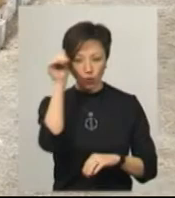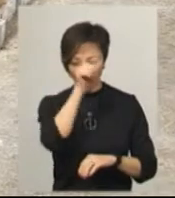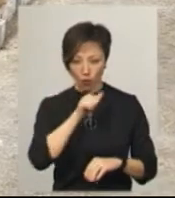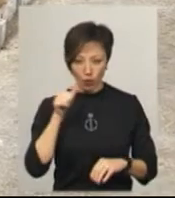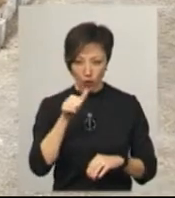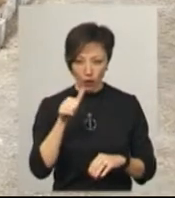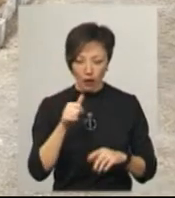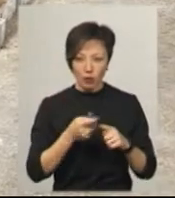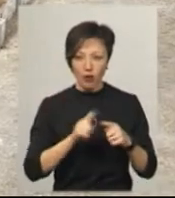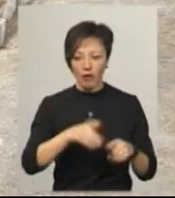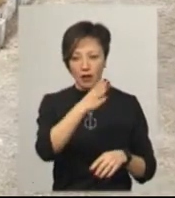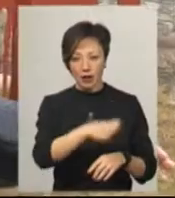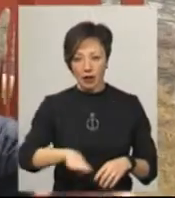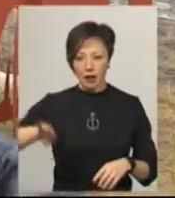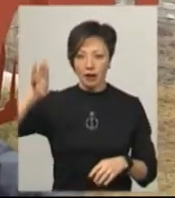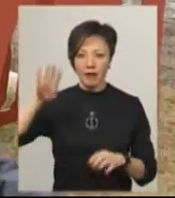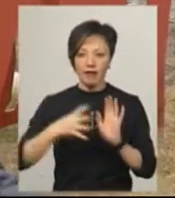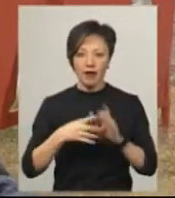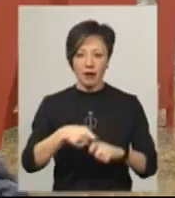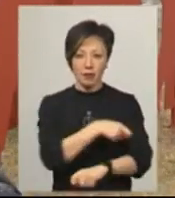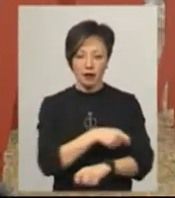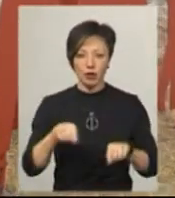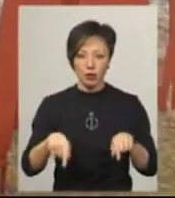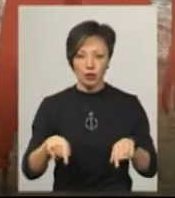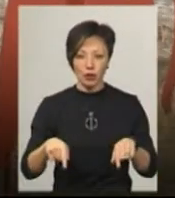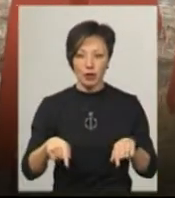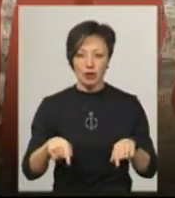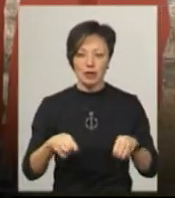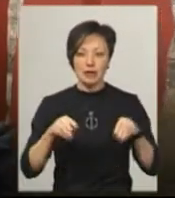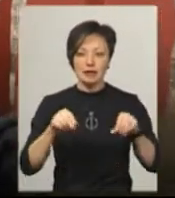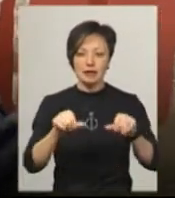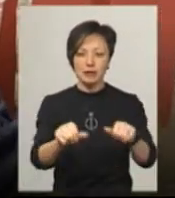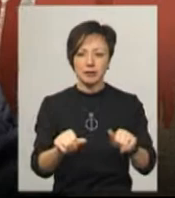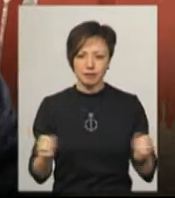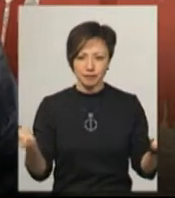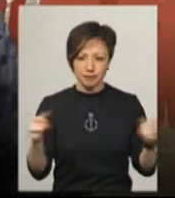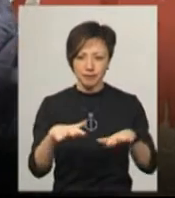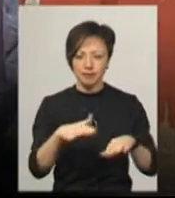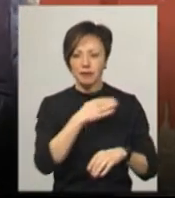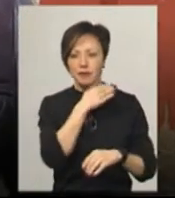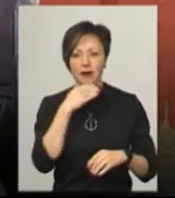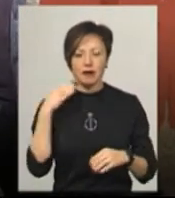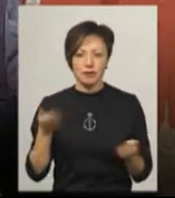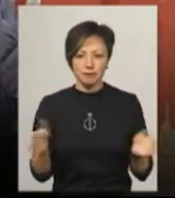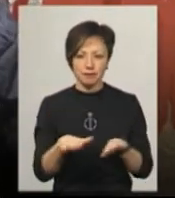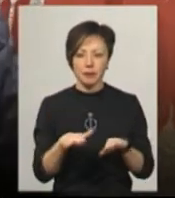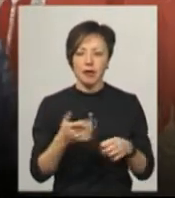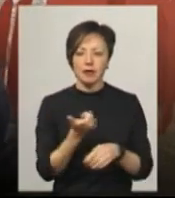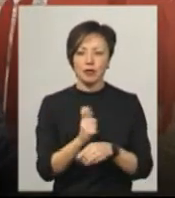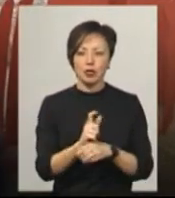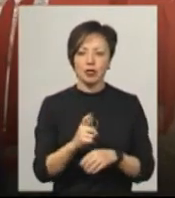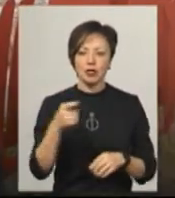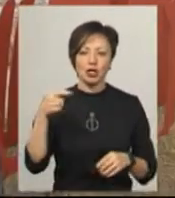точки, був яр, до найвищої 9 метрів. Тут насипано велике кількість землі. Більше тисячі